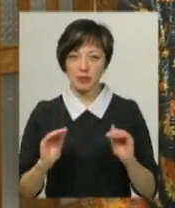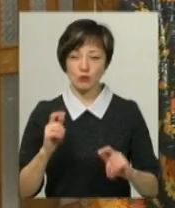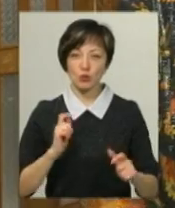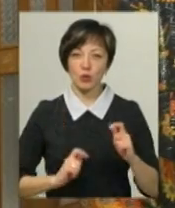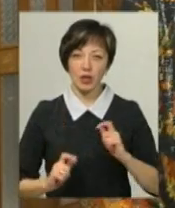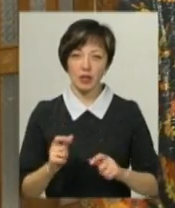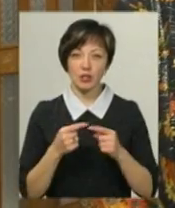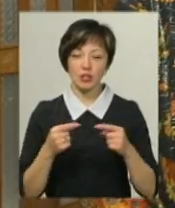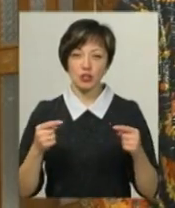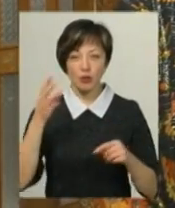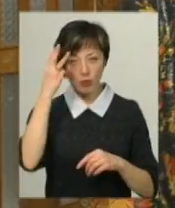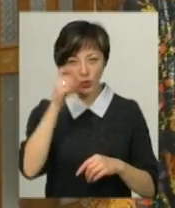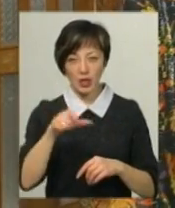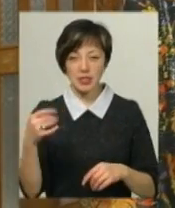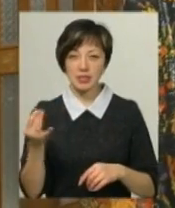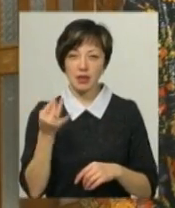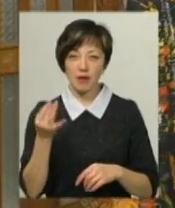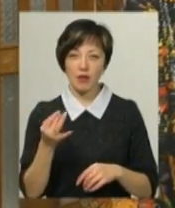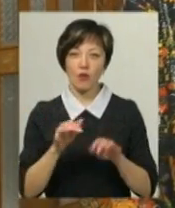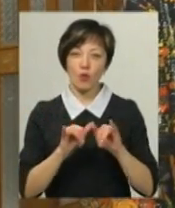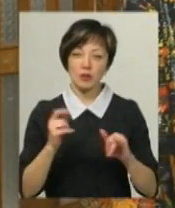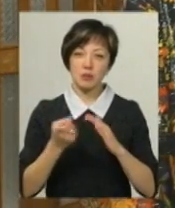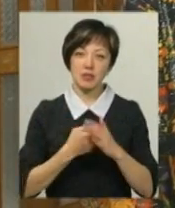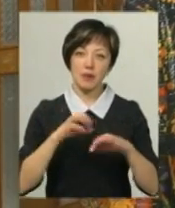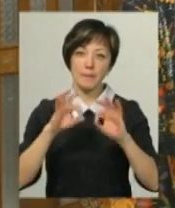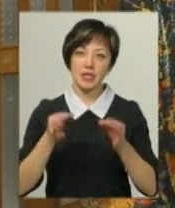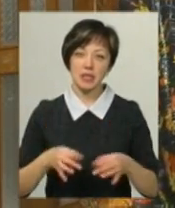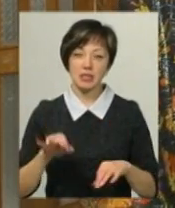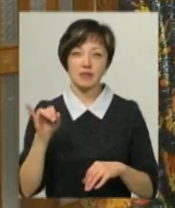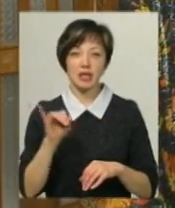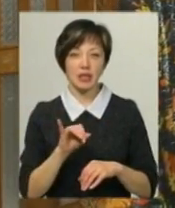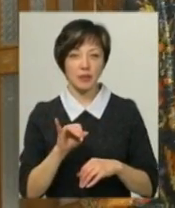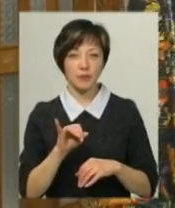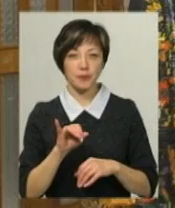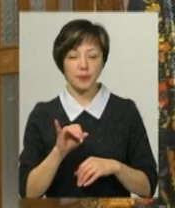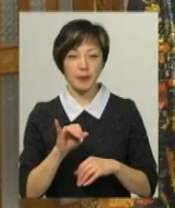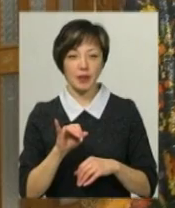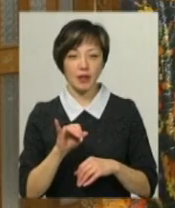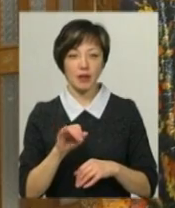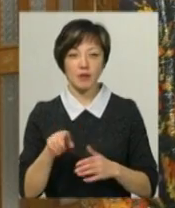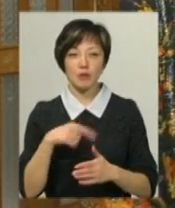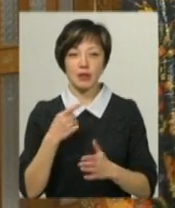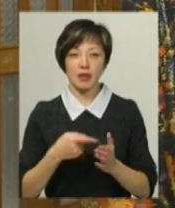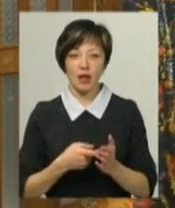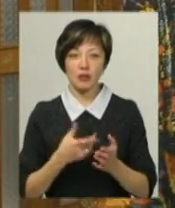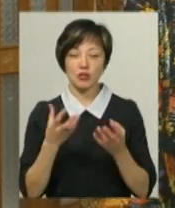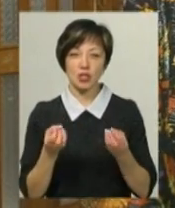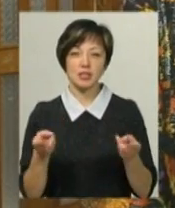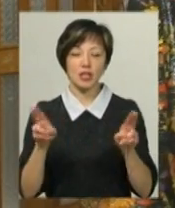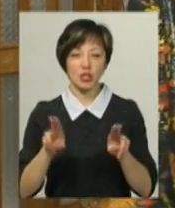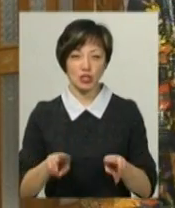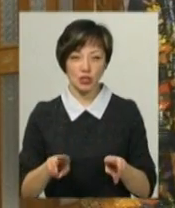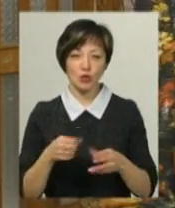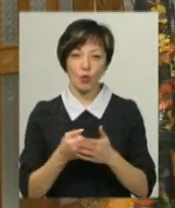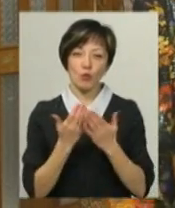студентів та інших подолян, зацікавлених в саморозвитку, в пізнанні мистецтва та в питаннях, які в нього ще залишилися,